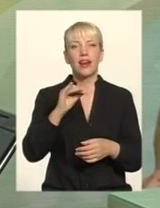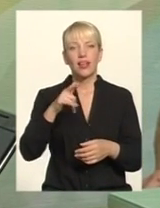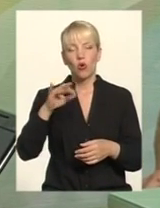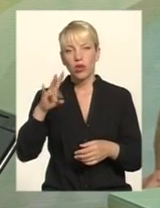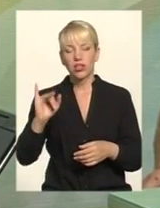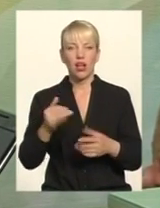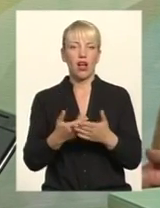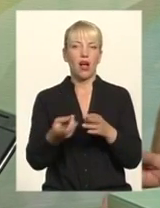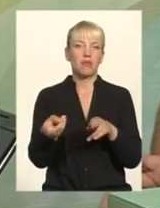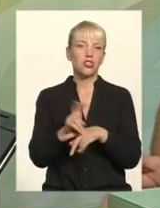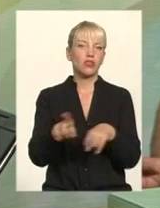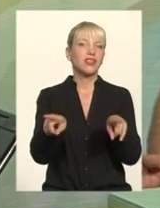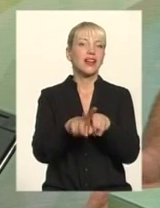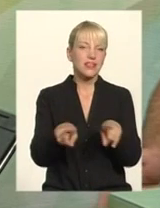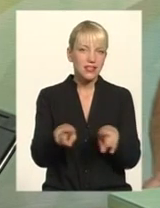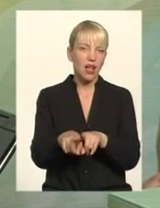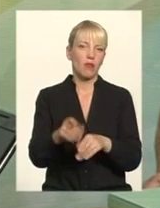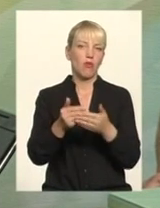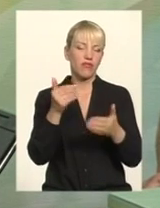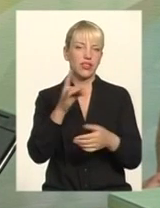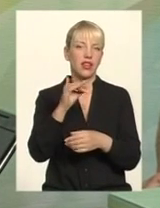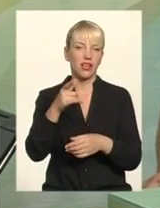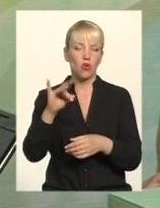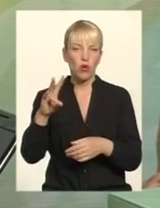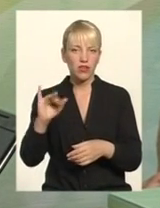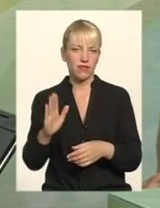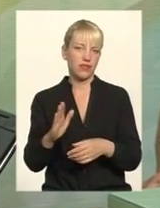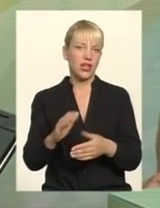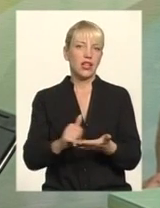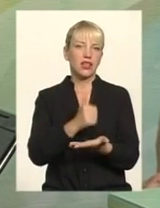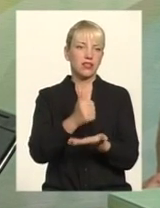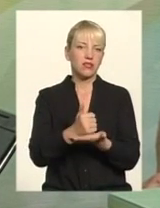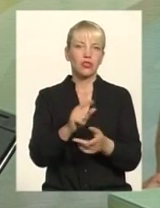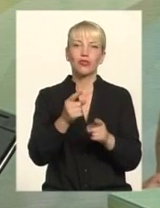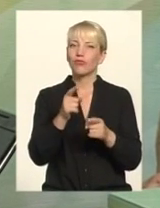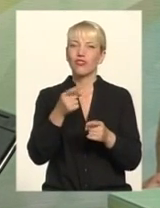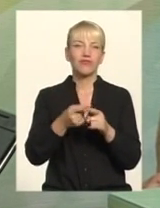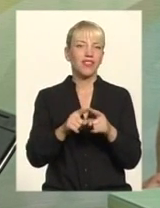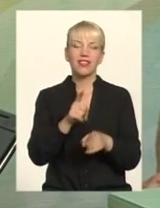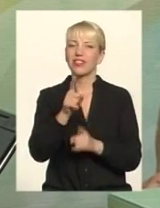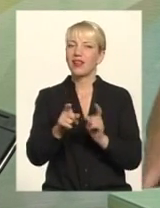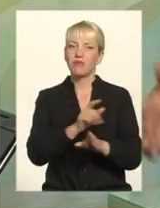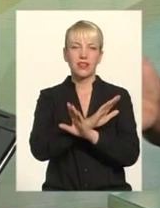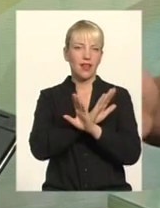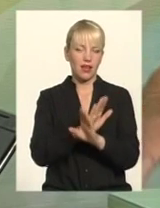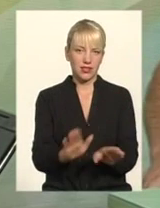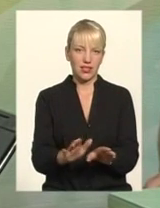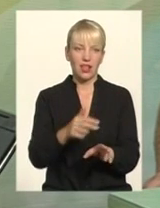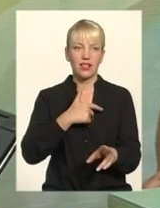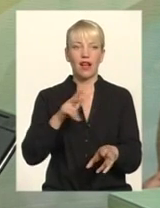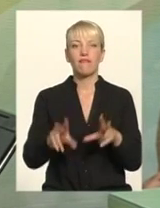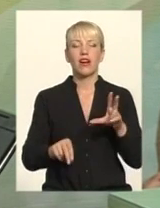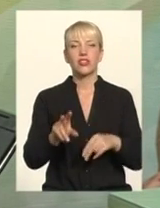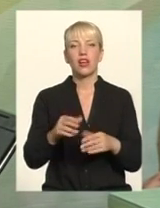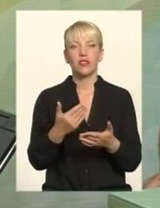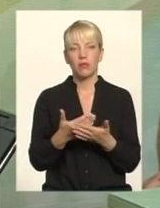-Подільської ради від партії регіонів був Яке ж це нове обличчя, розумієте? Тому воно не міняється І я вважаю, от візьмем на